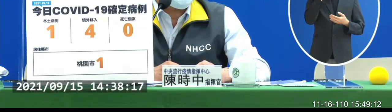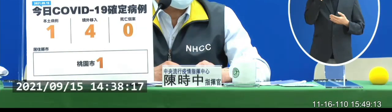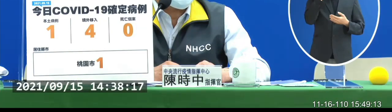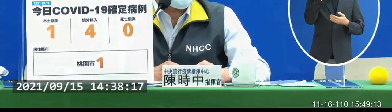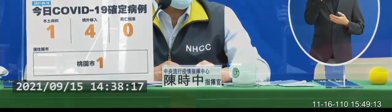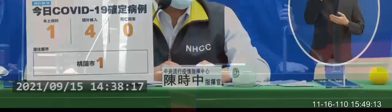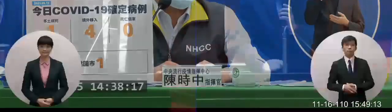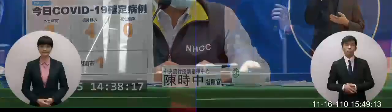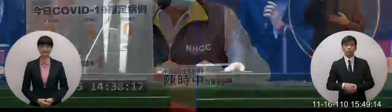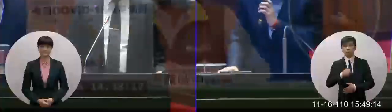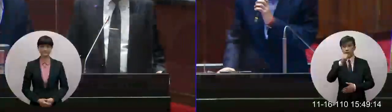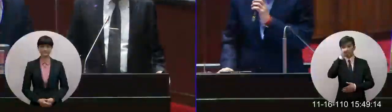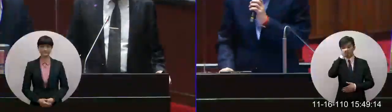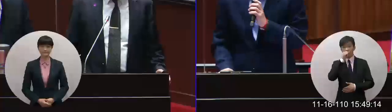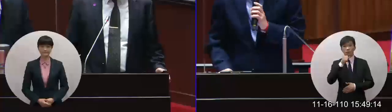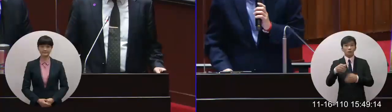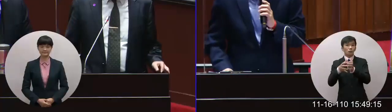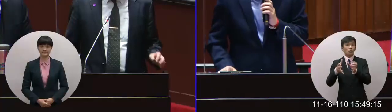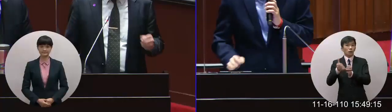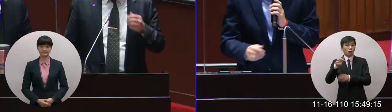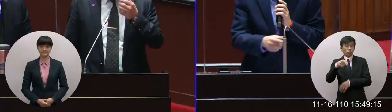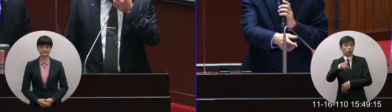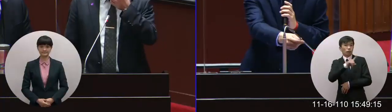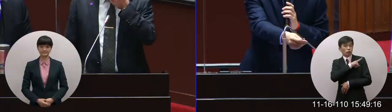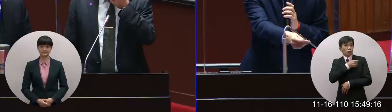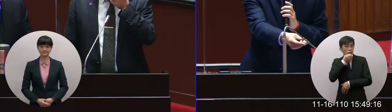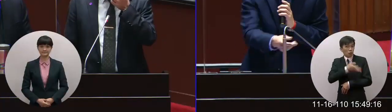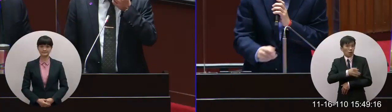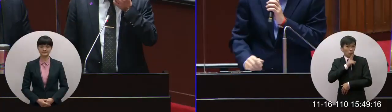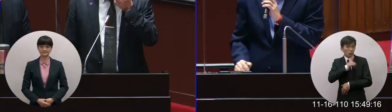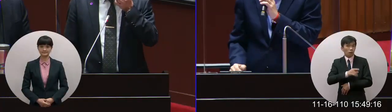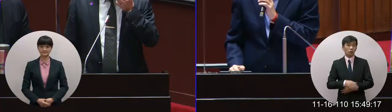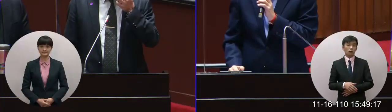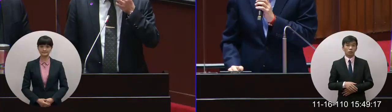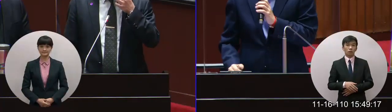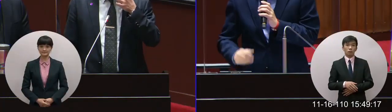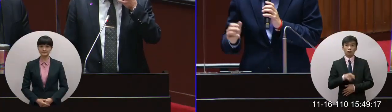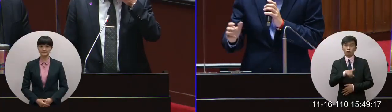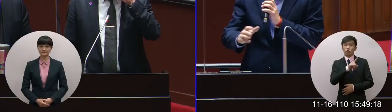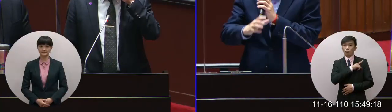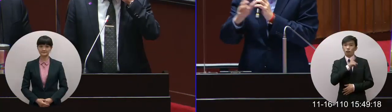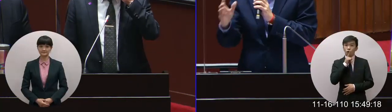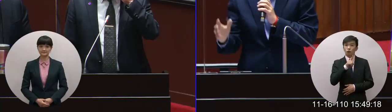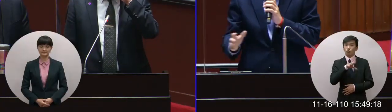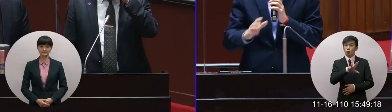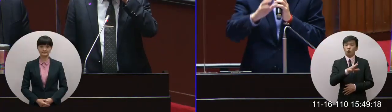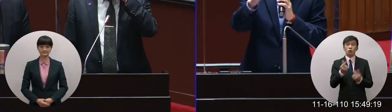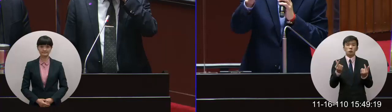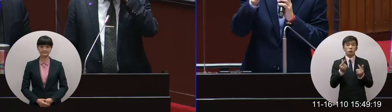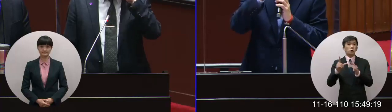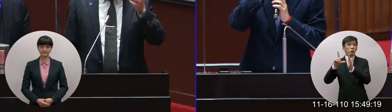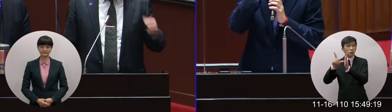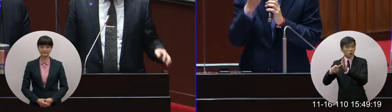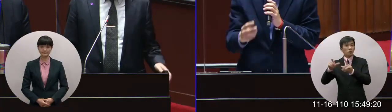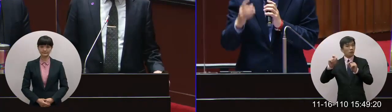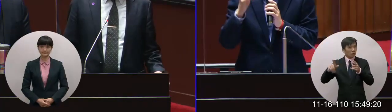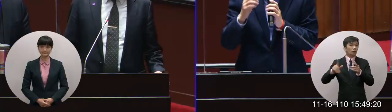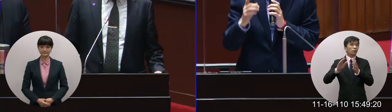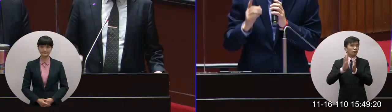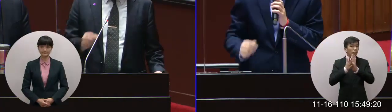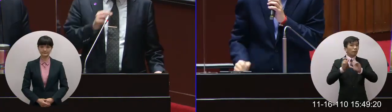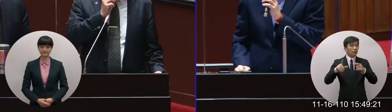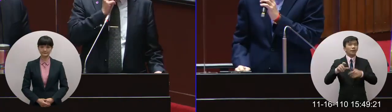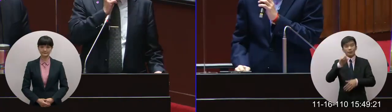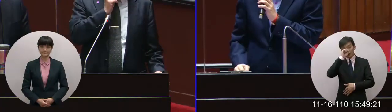好部長因為這沒有一句話是我說的都是你說的好但你說的話你可以講說時空因素什麼什麼因素但是